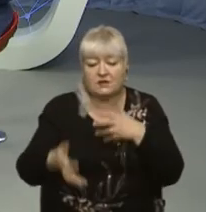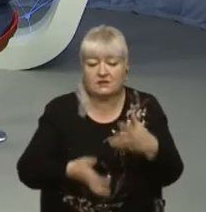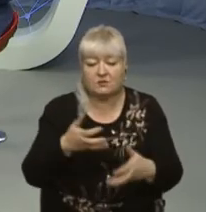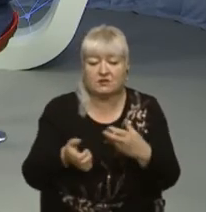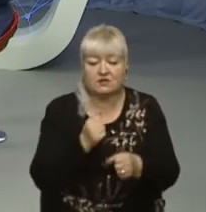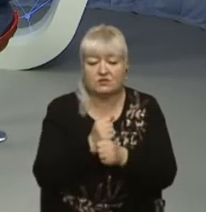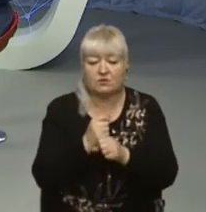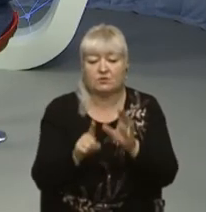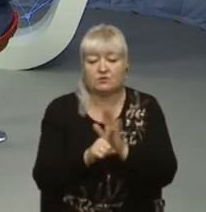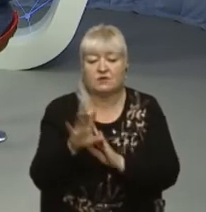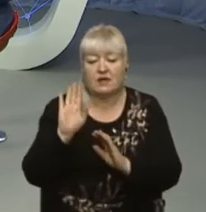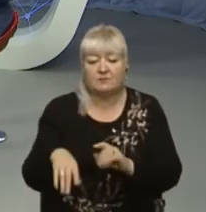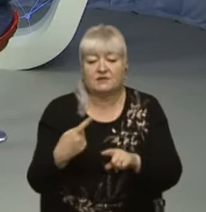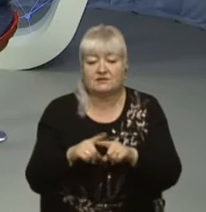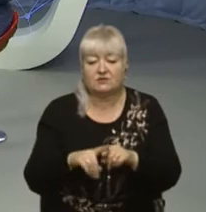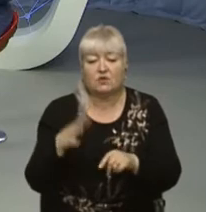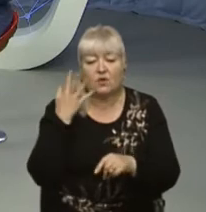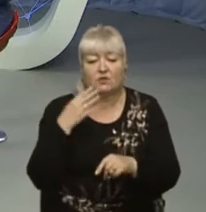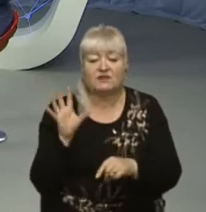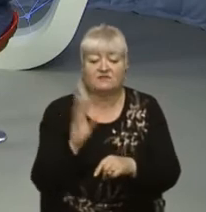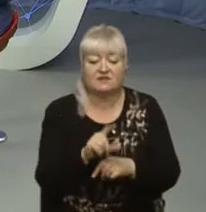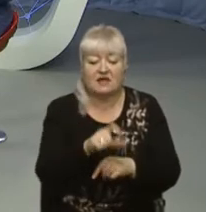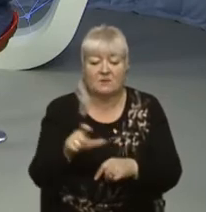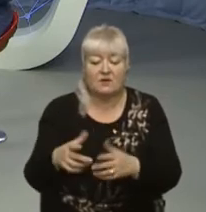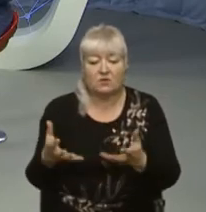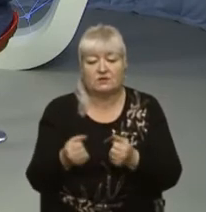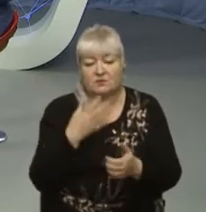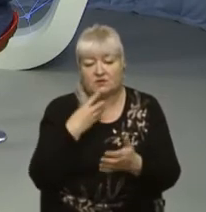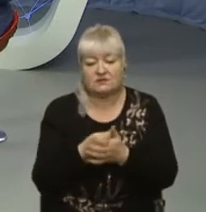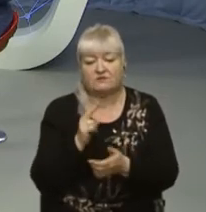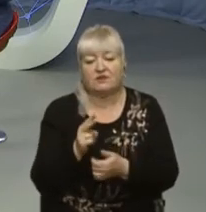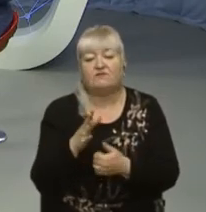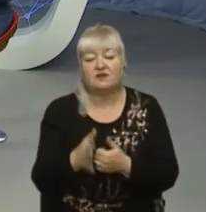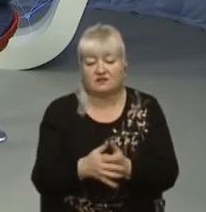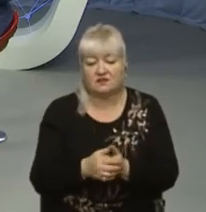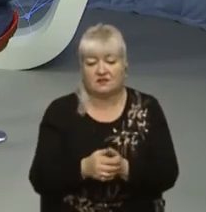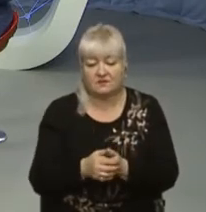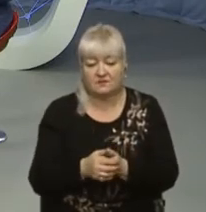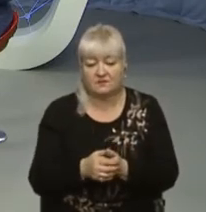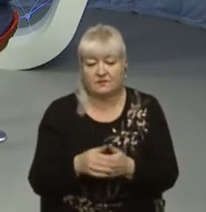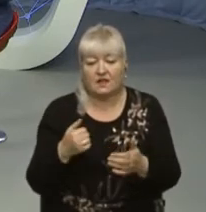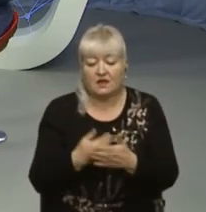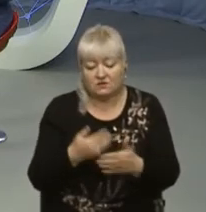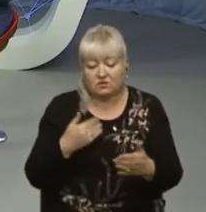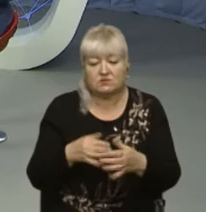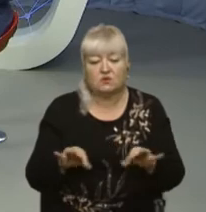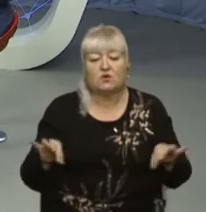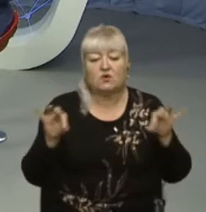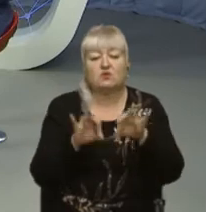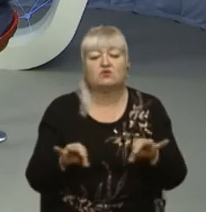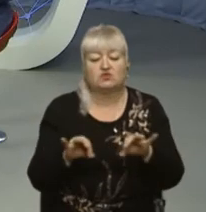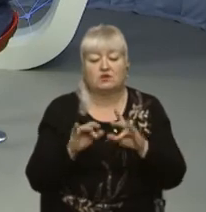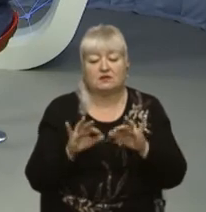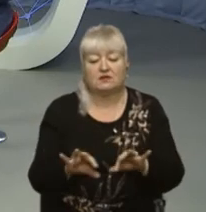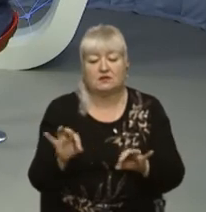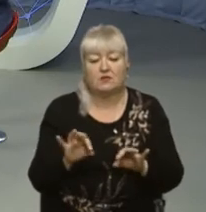розпочнуться тільки після того, коли всі мешканці отримують свої квартири, нові квартири. До цього жодних дій щодо ліквідації даного будинку